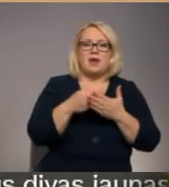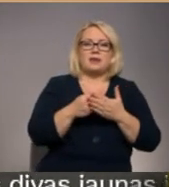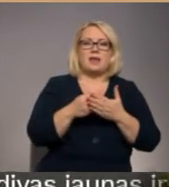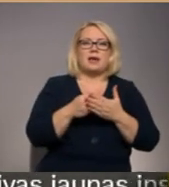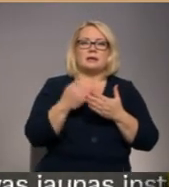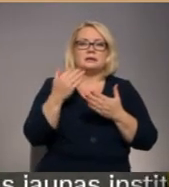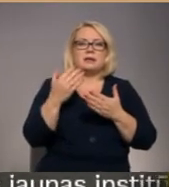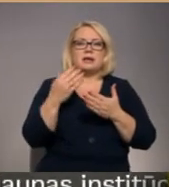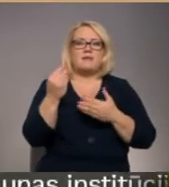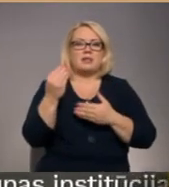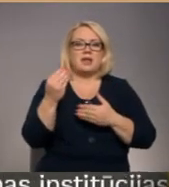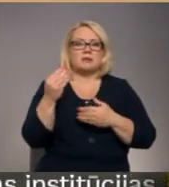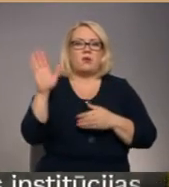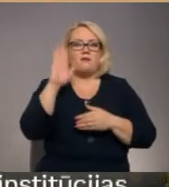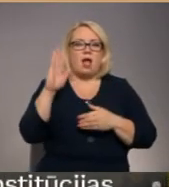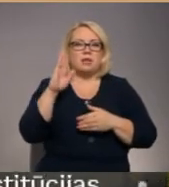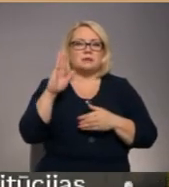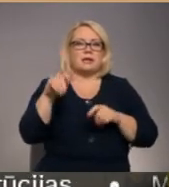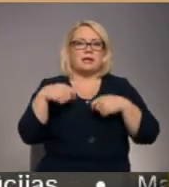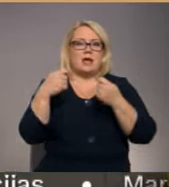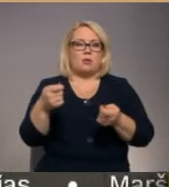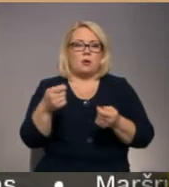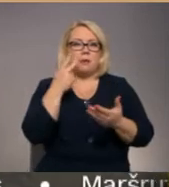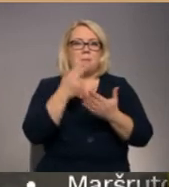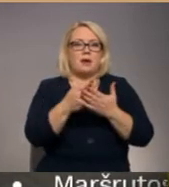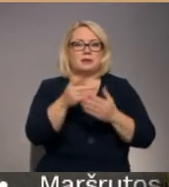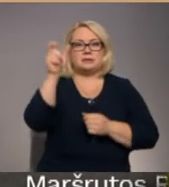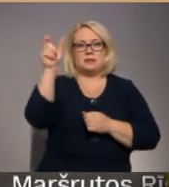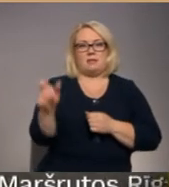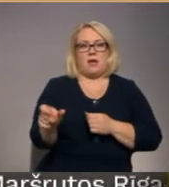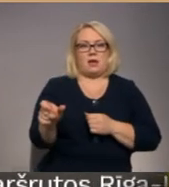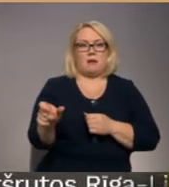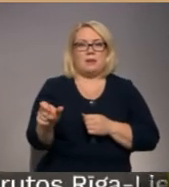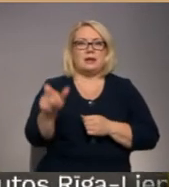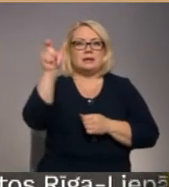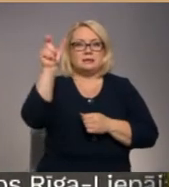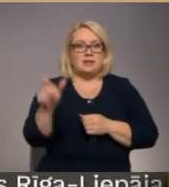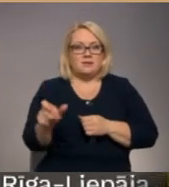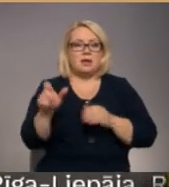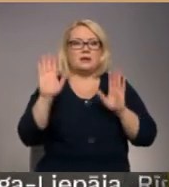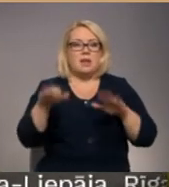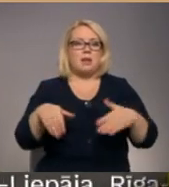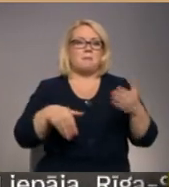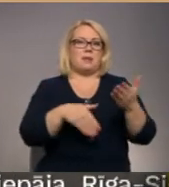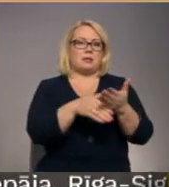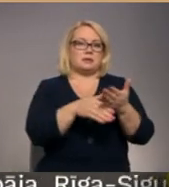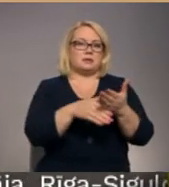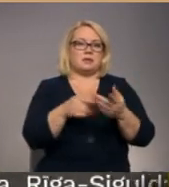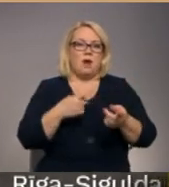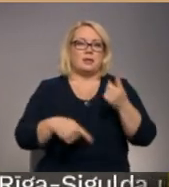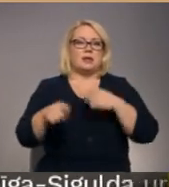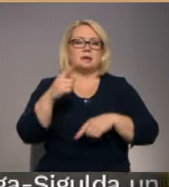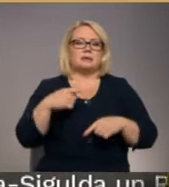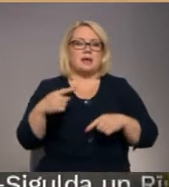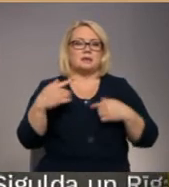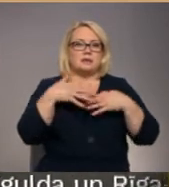mērā finansējums, ko iedot valstī, ir paredzēts cilvēkam. Cilvēkam, lai viņam palīdzētu atgriezties,